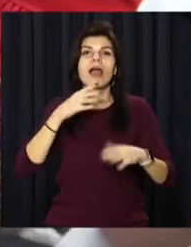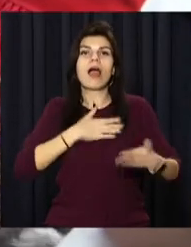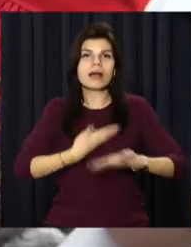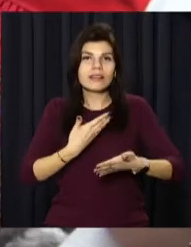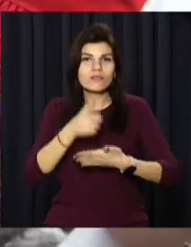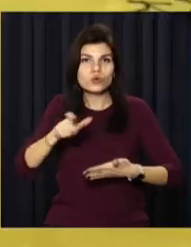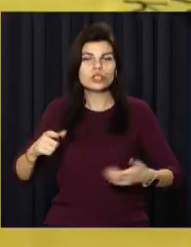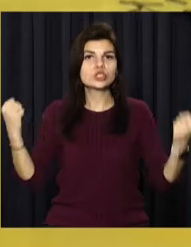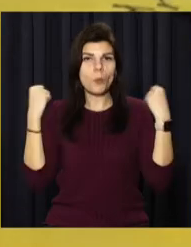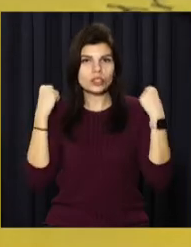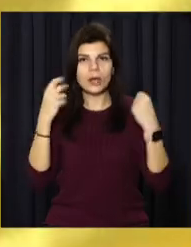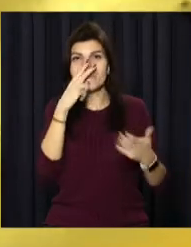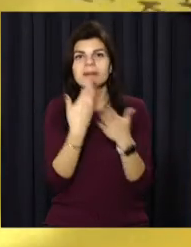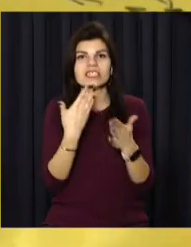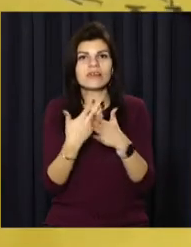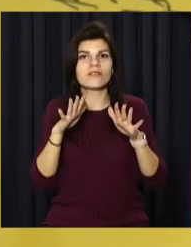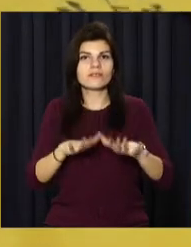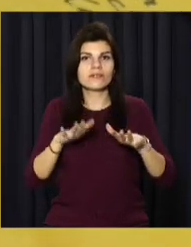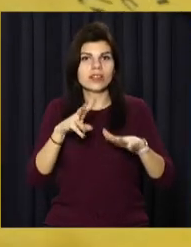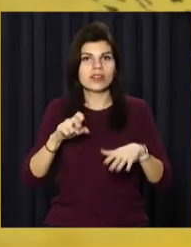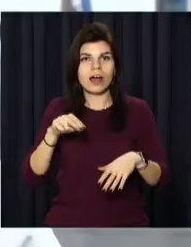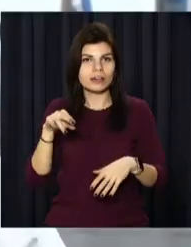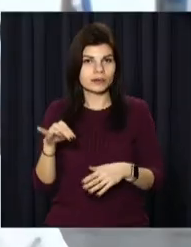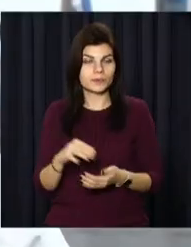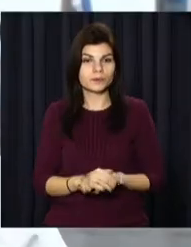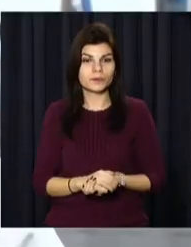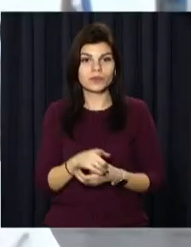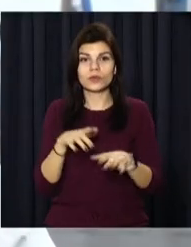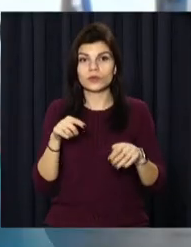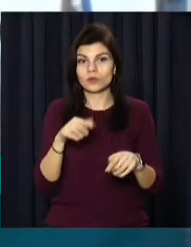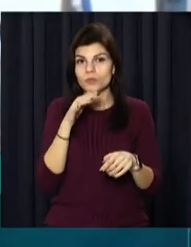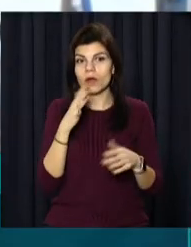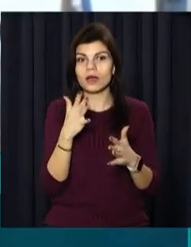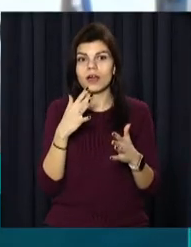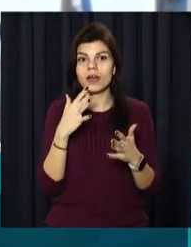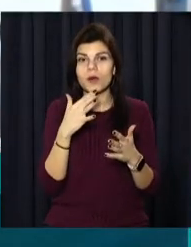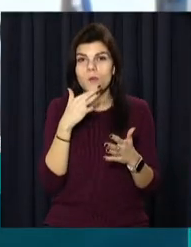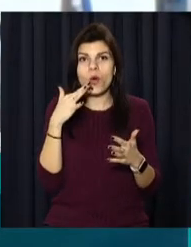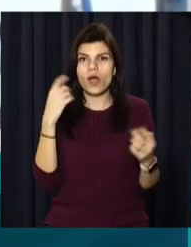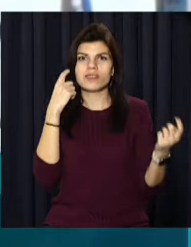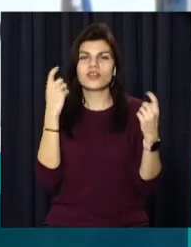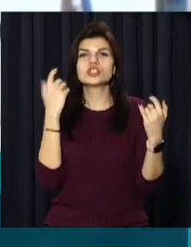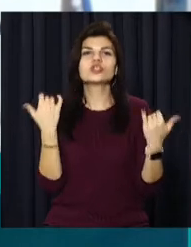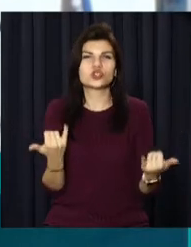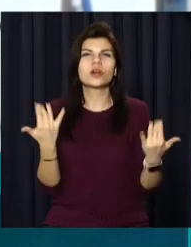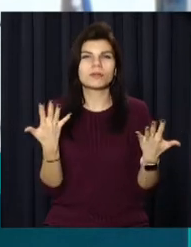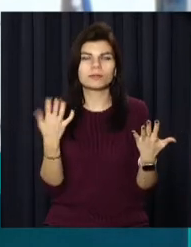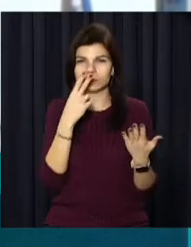активісти, спортсмени, представники влади. Це момент, коли дуже багато йде якоїсь інформаційної